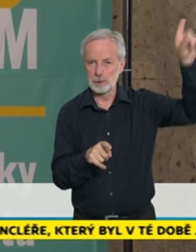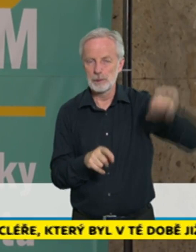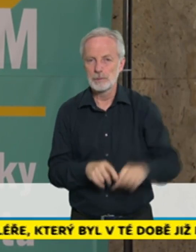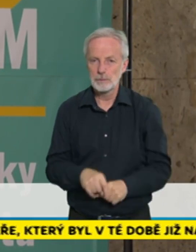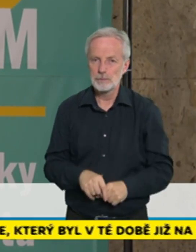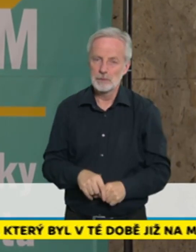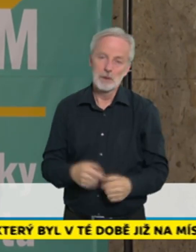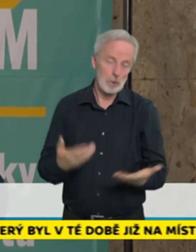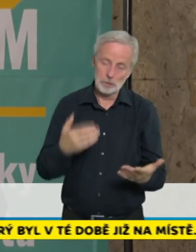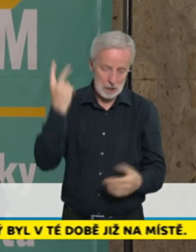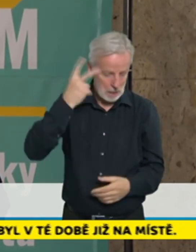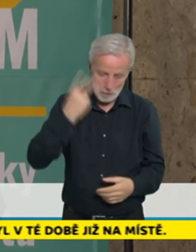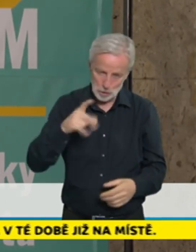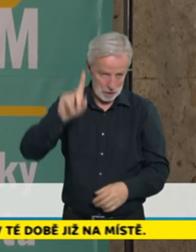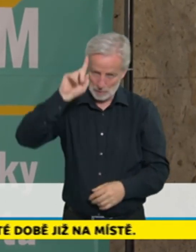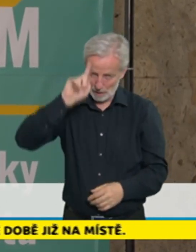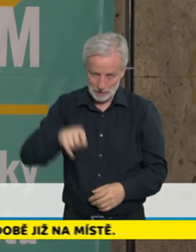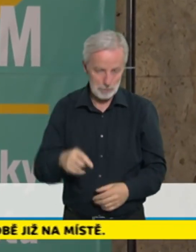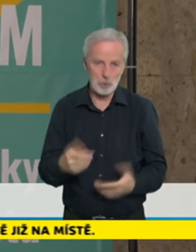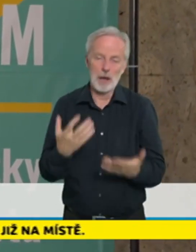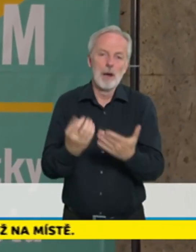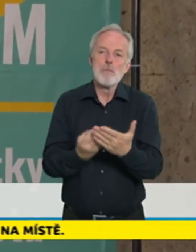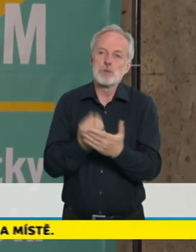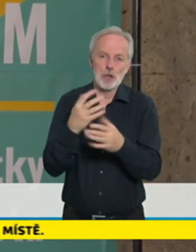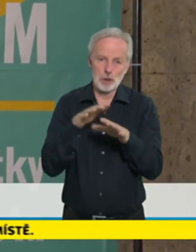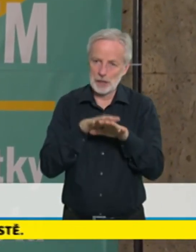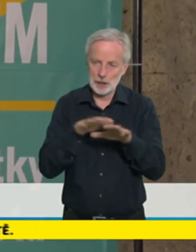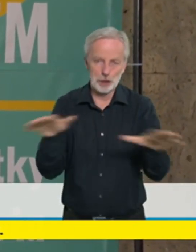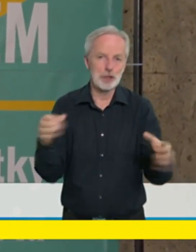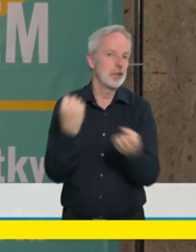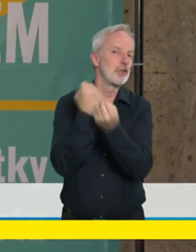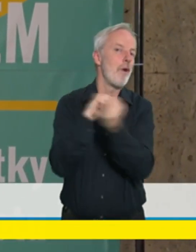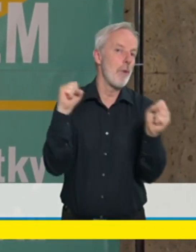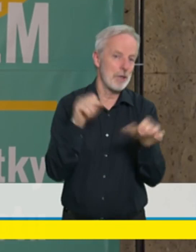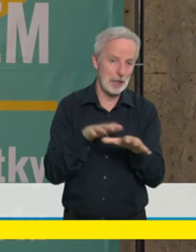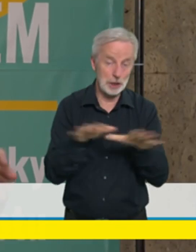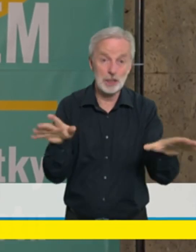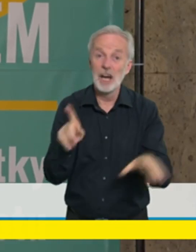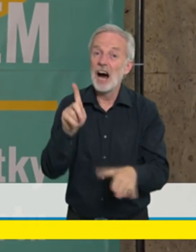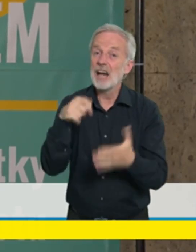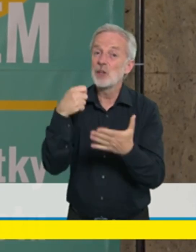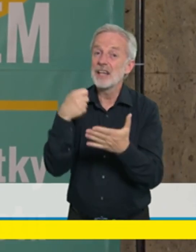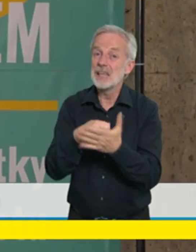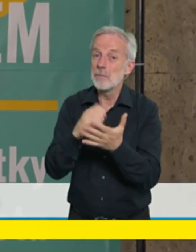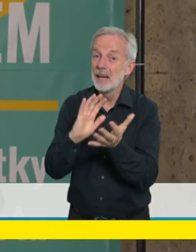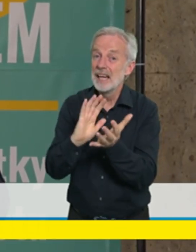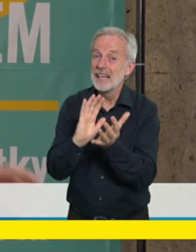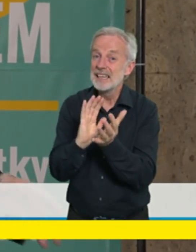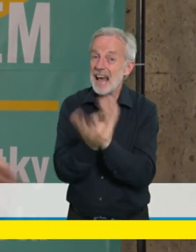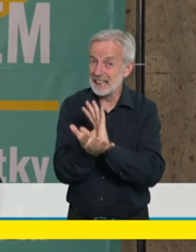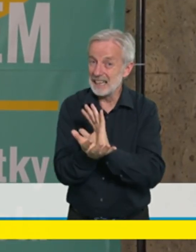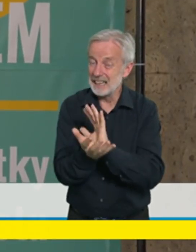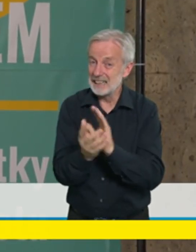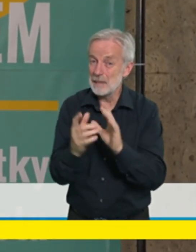šířit, řekněme přirozeně a slobodně a je to delta varianta, která je možná dvakrát nakažlivější, než byl ten